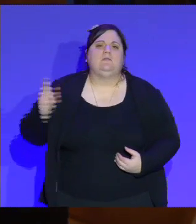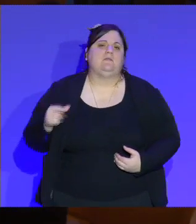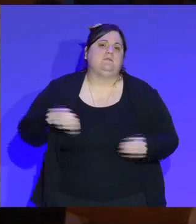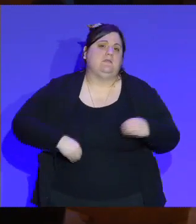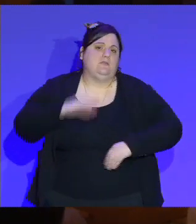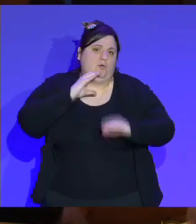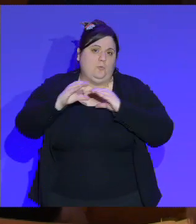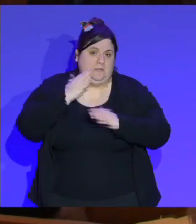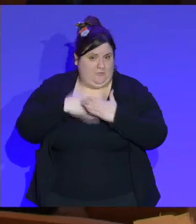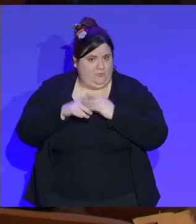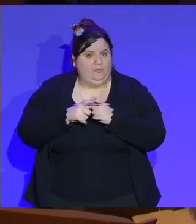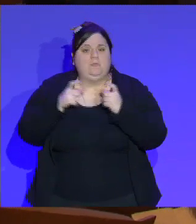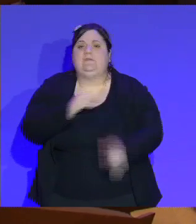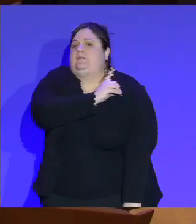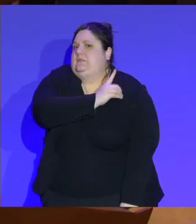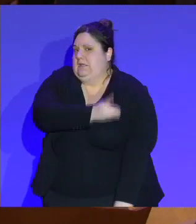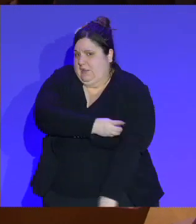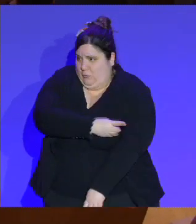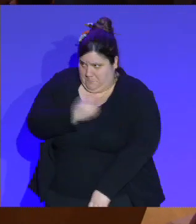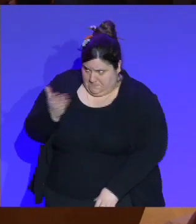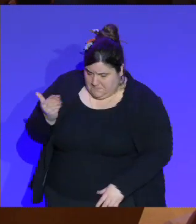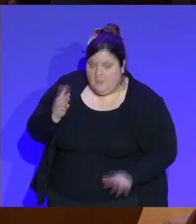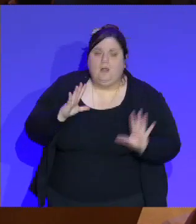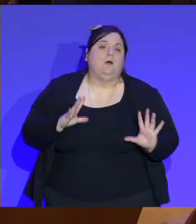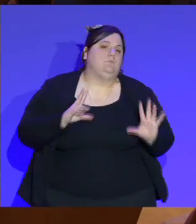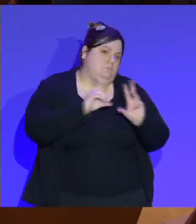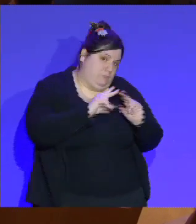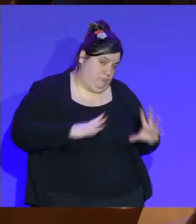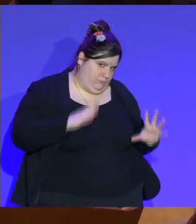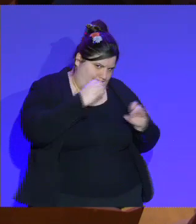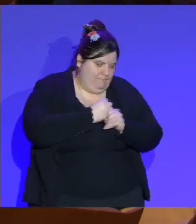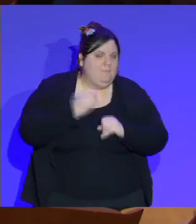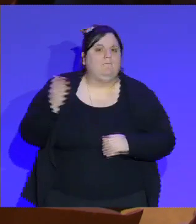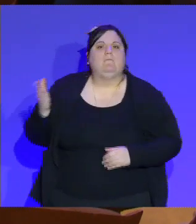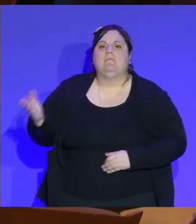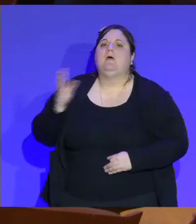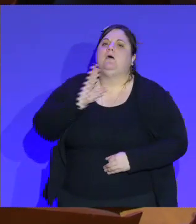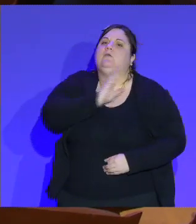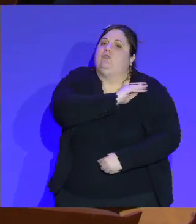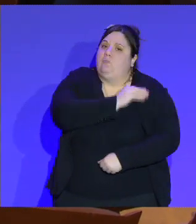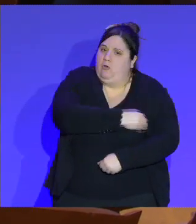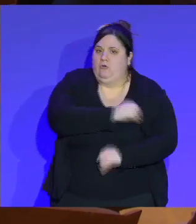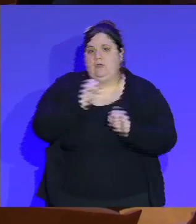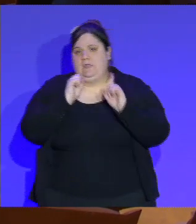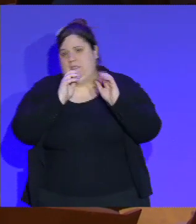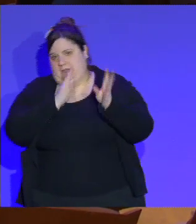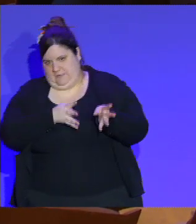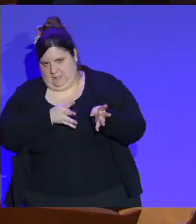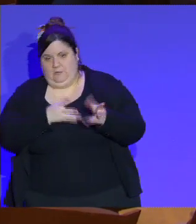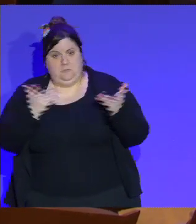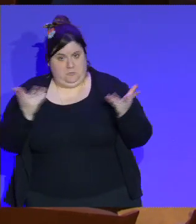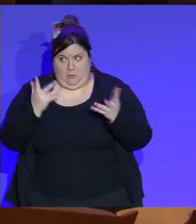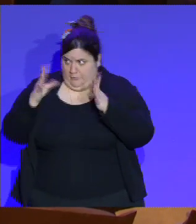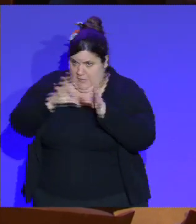mot pour vous dire que l'union sport et cycle en quelques chiffres,'est la première organisation des entreprises du sport, des loisirs, du cycle et de la mobilité active. Ce